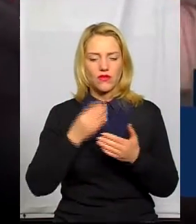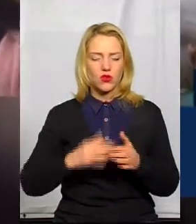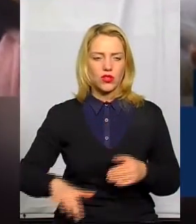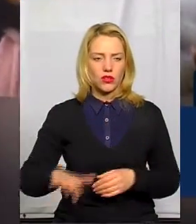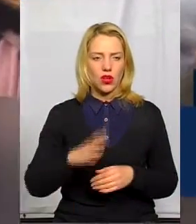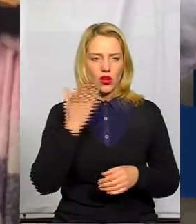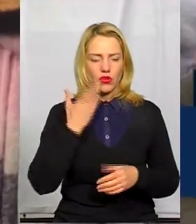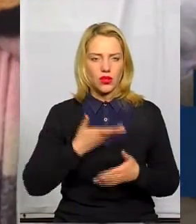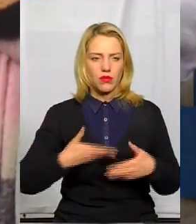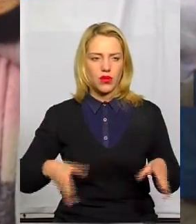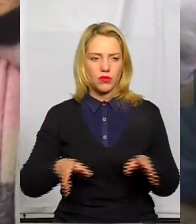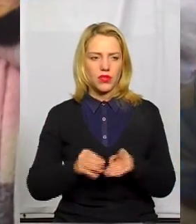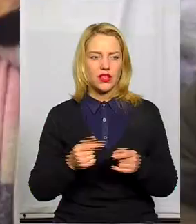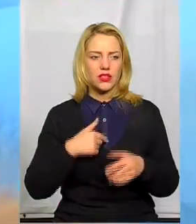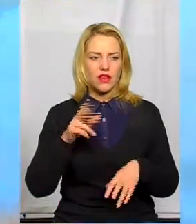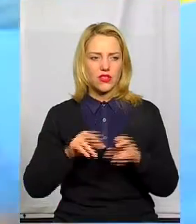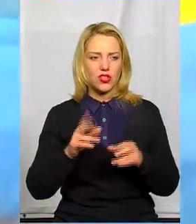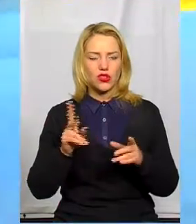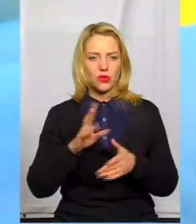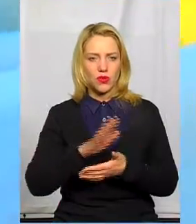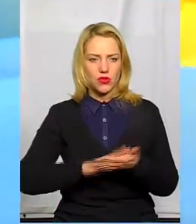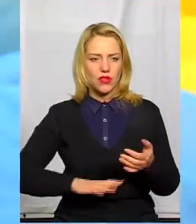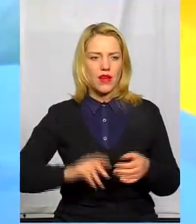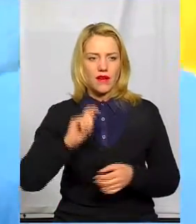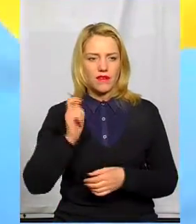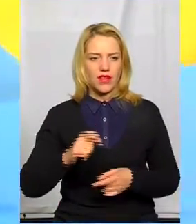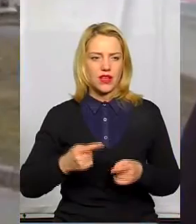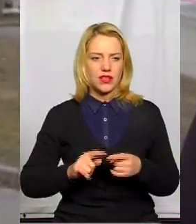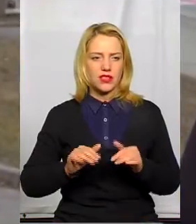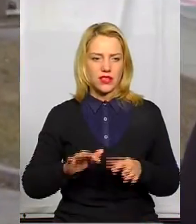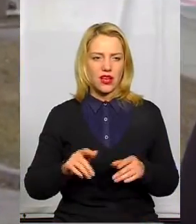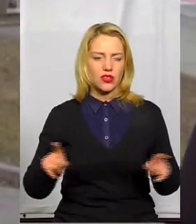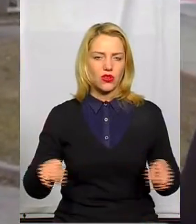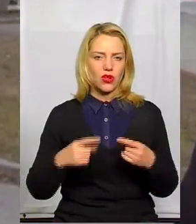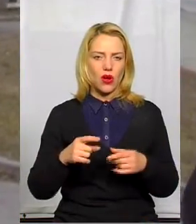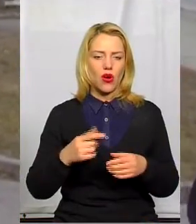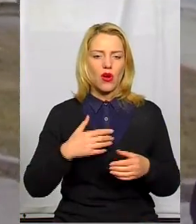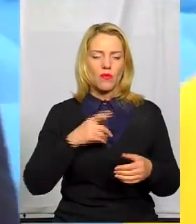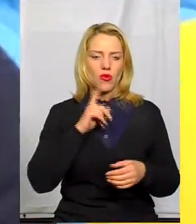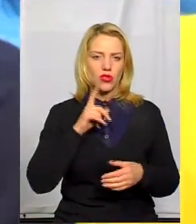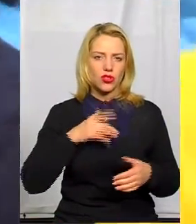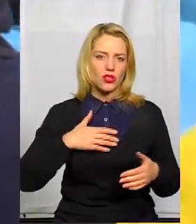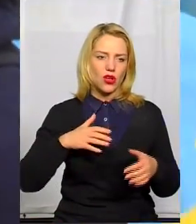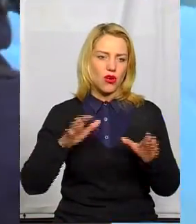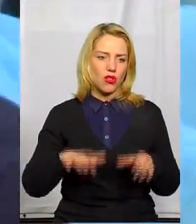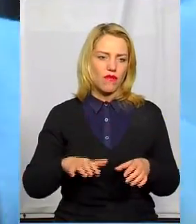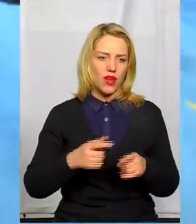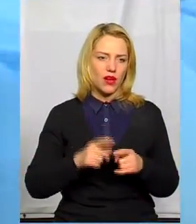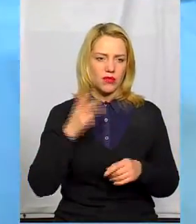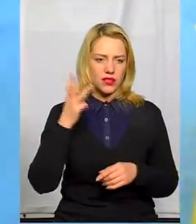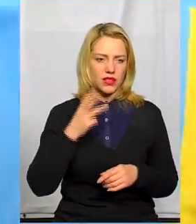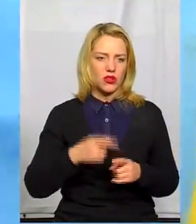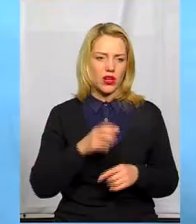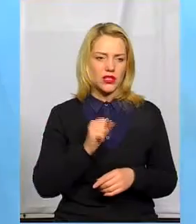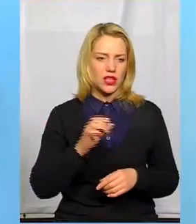'єдналася. Важальніше, досі триває війна. Захід організувала голова Молодіжної ради Хмельницького Анастасія Козак. За її словами, стяг, які несли